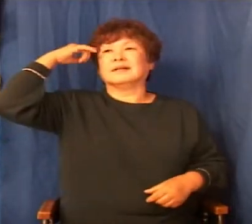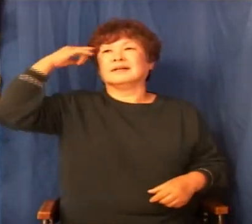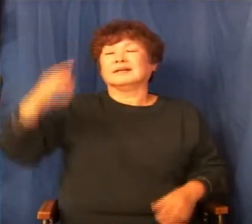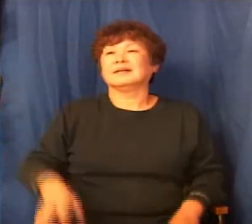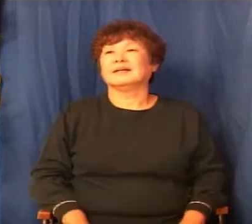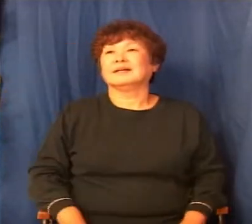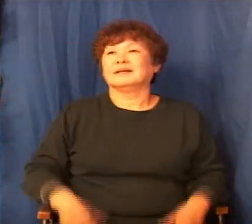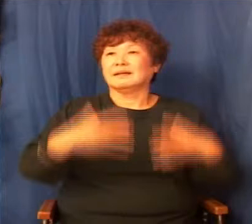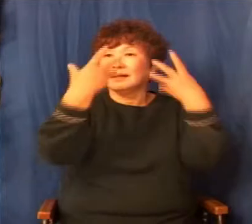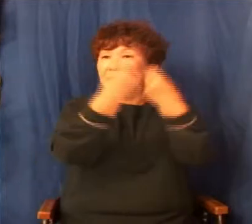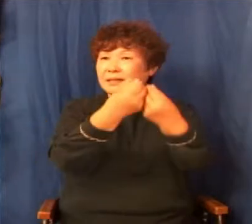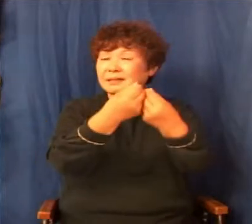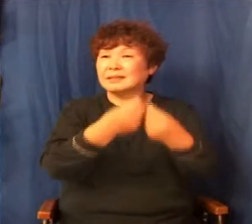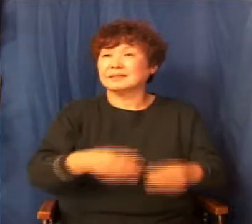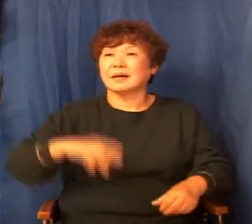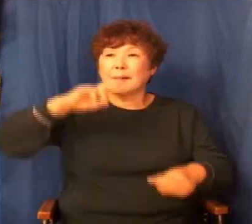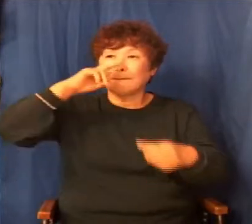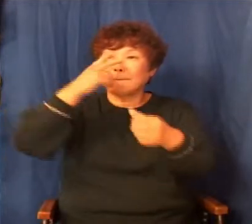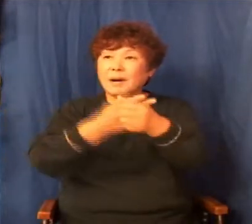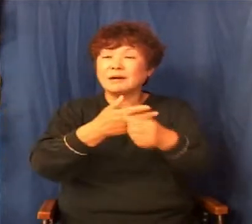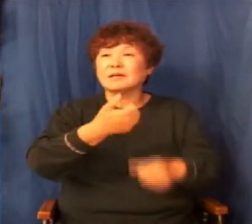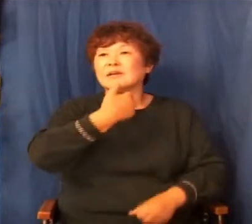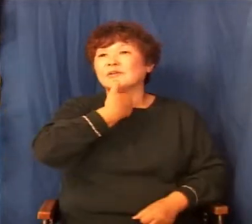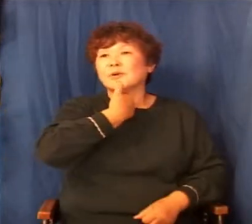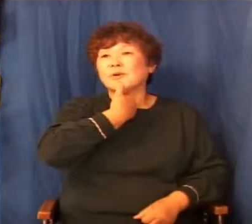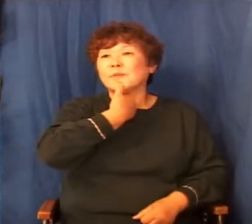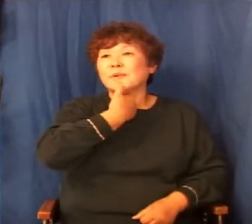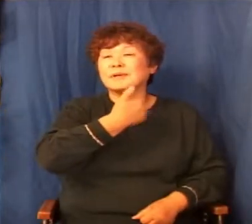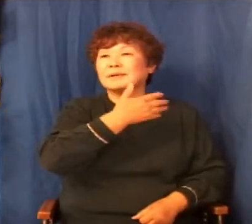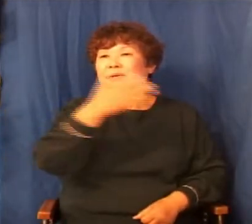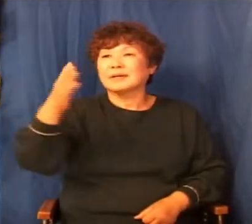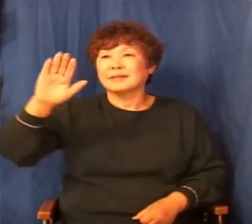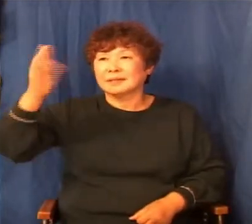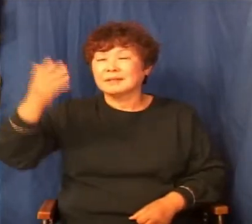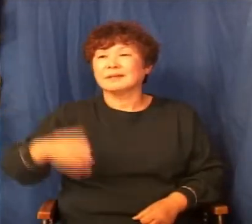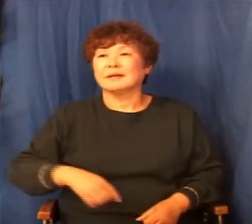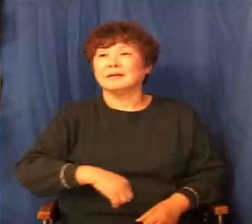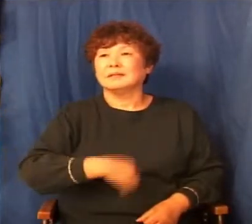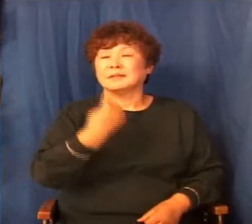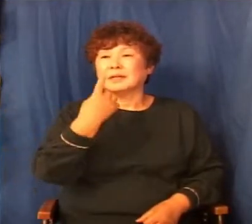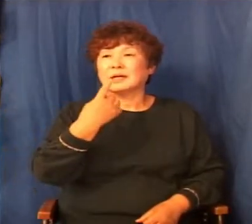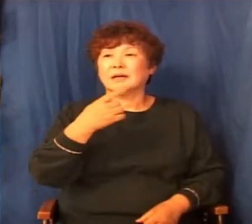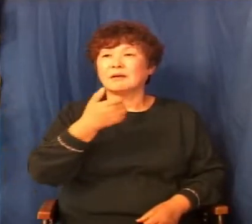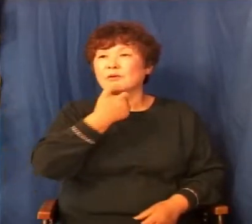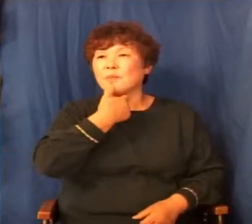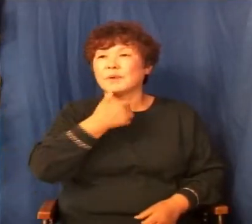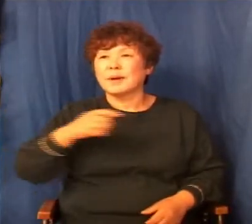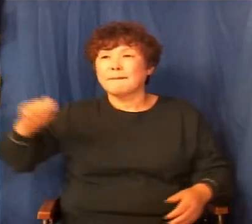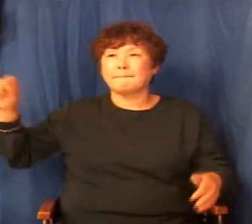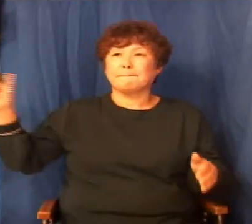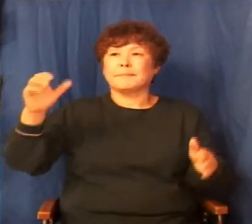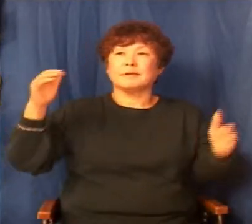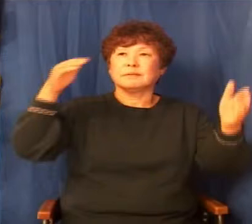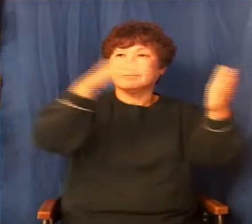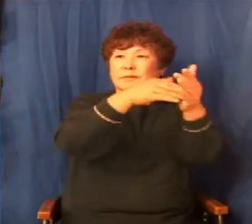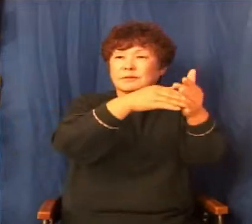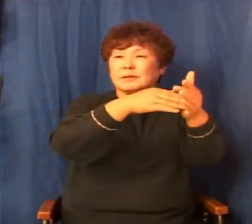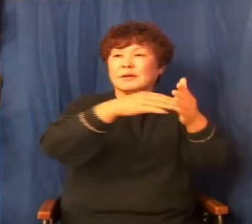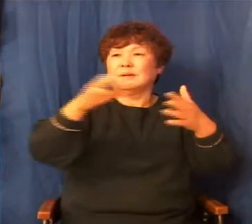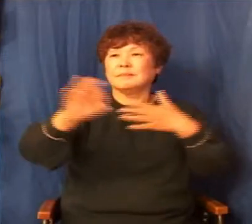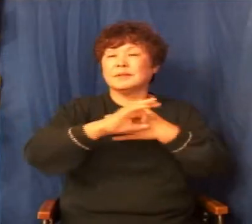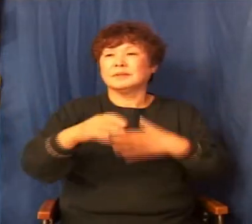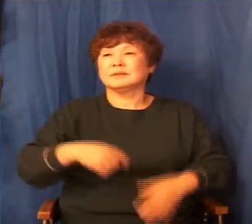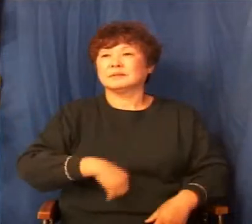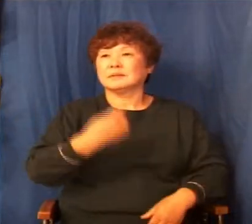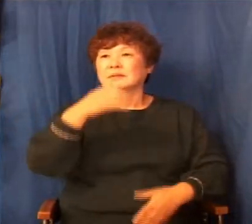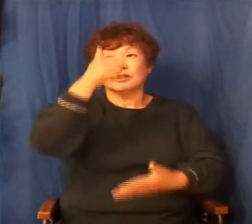예를 들어서 바울이 로마로 가야 되는데 자기가 로마에 빨리 도착하면 자기가 죄를 진